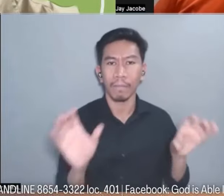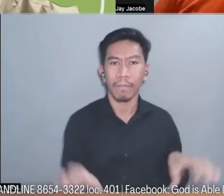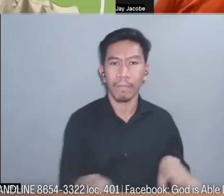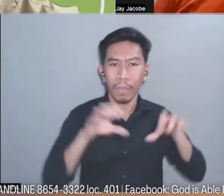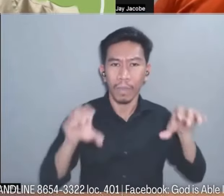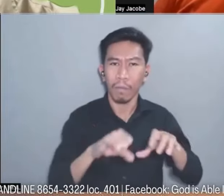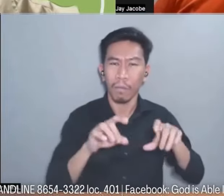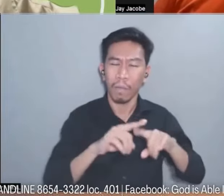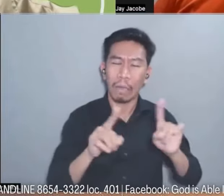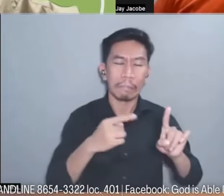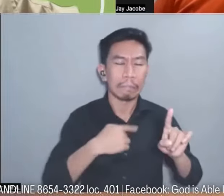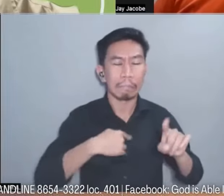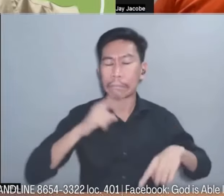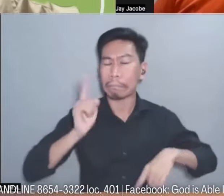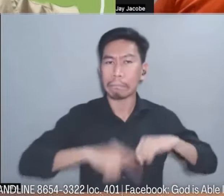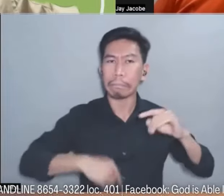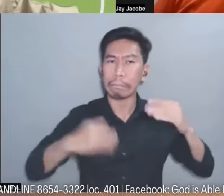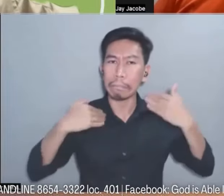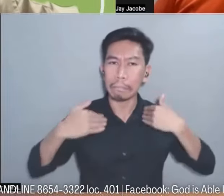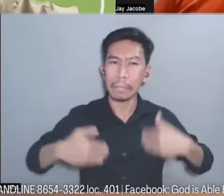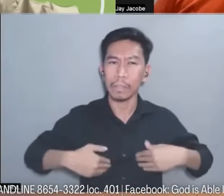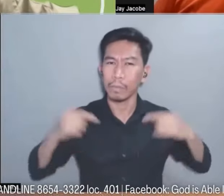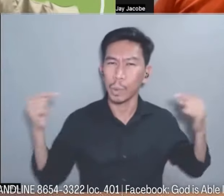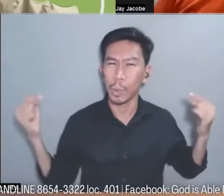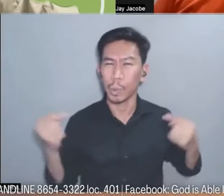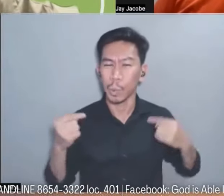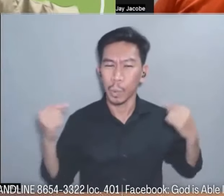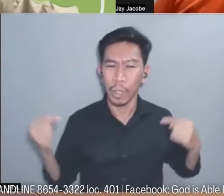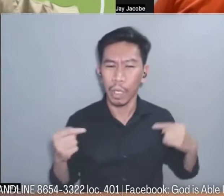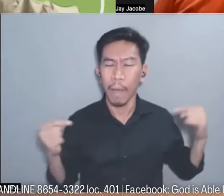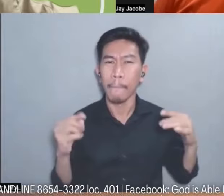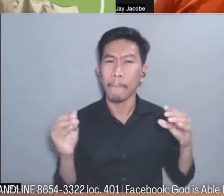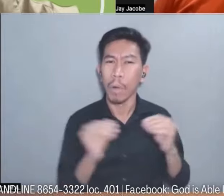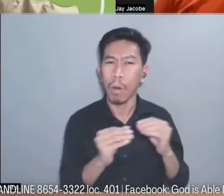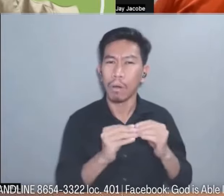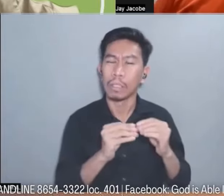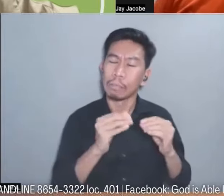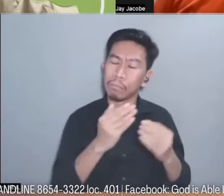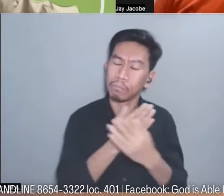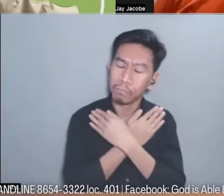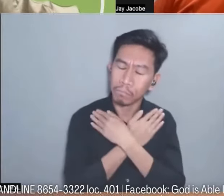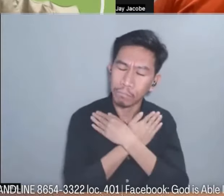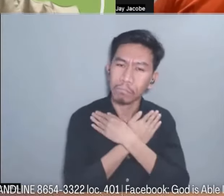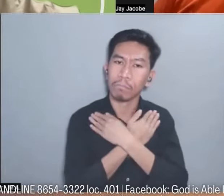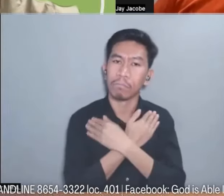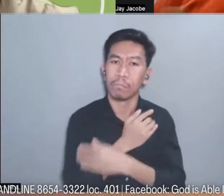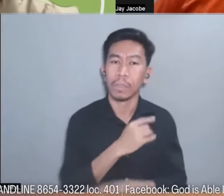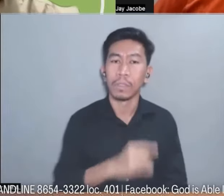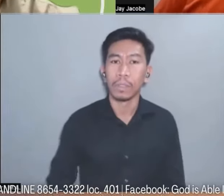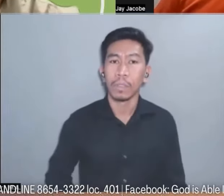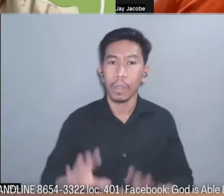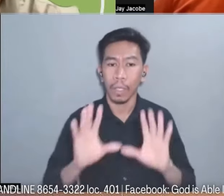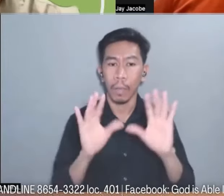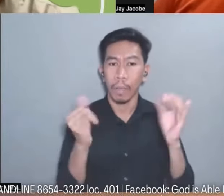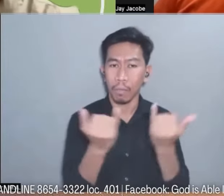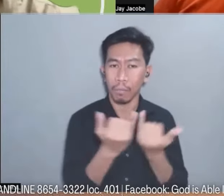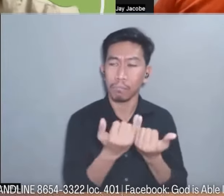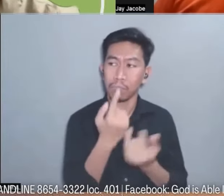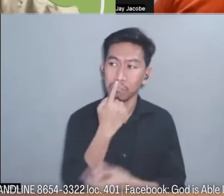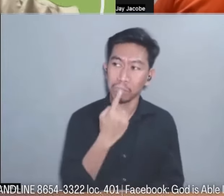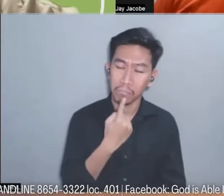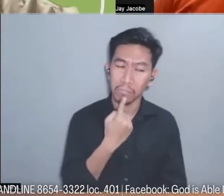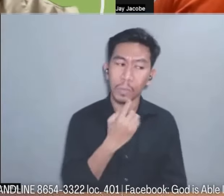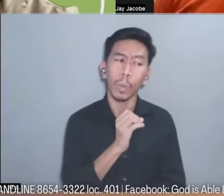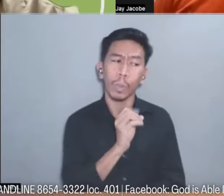po kaya dahil nga po sa kailangan ko pa ng mahabang pahinga so sabi nung company o sige magpahinga ko muna so